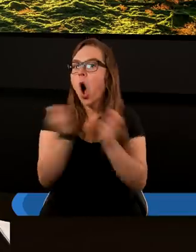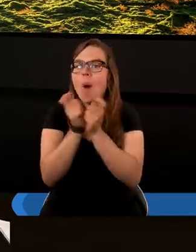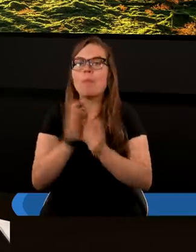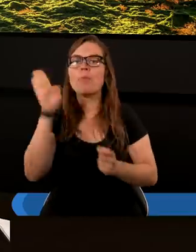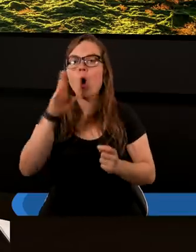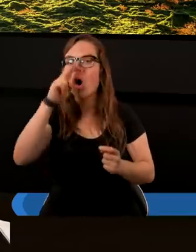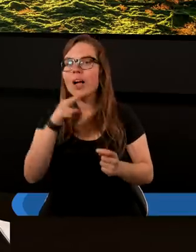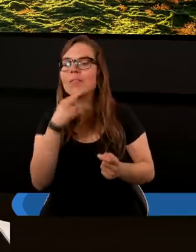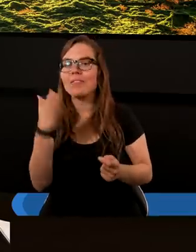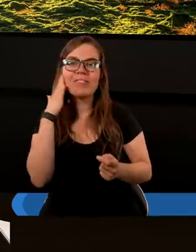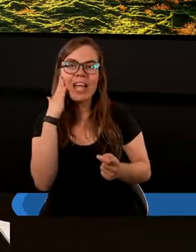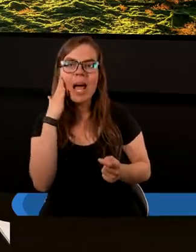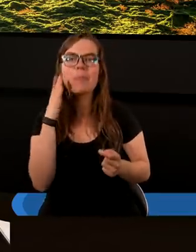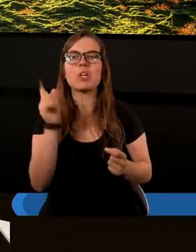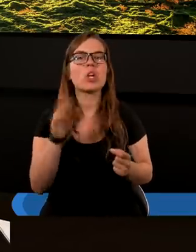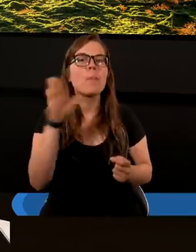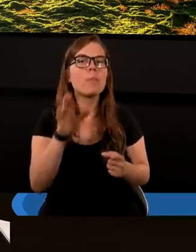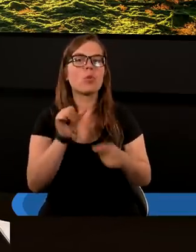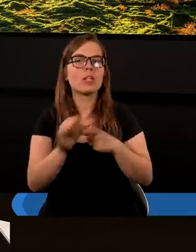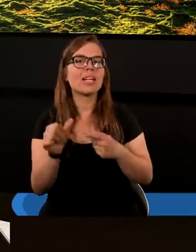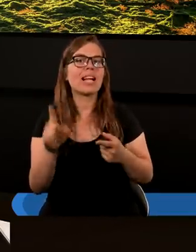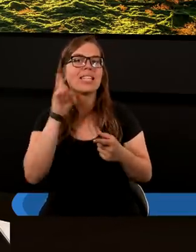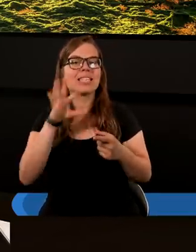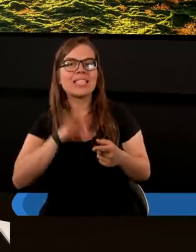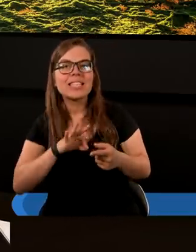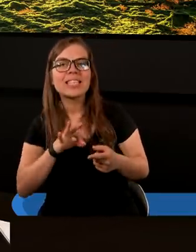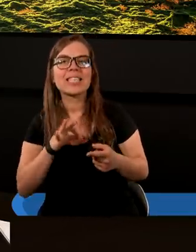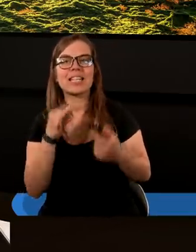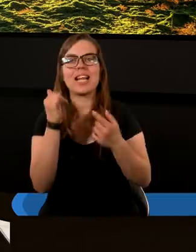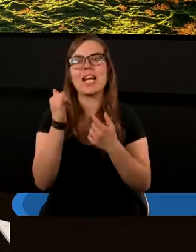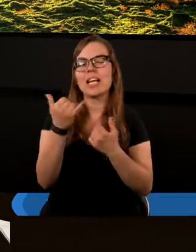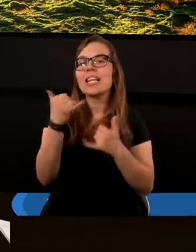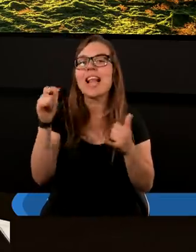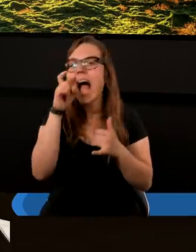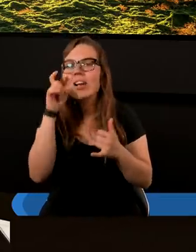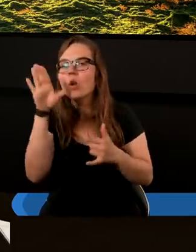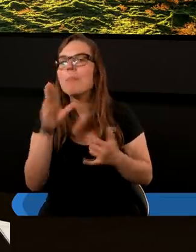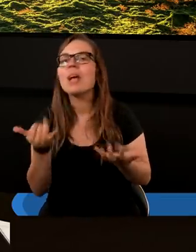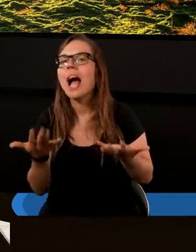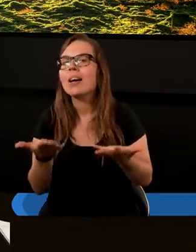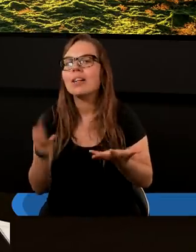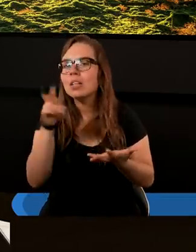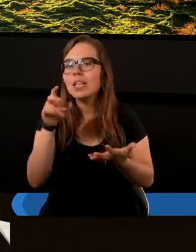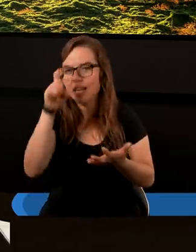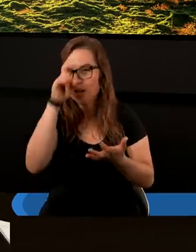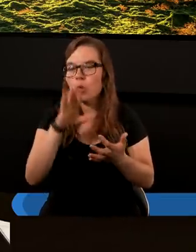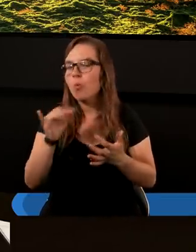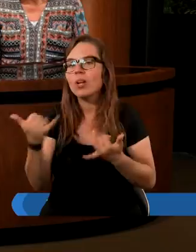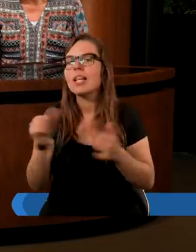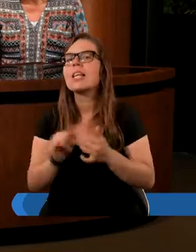Ojca my wiemy, że też jest inna istota boska. I kto tą inną istotą boską jest?